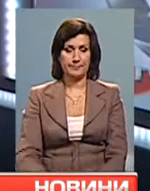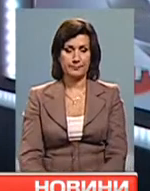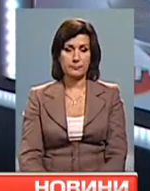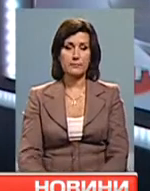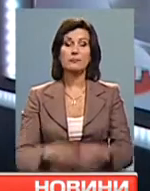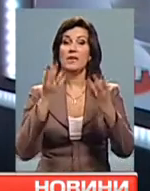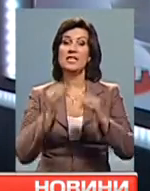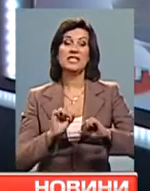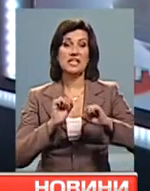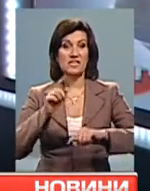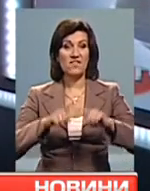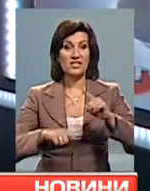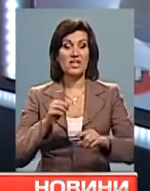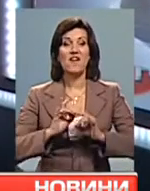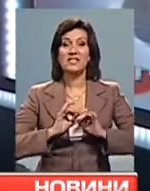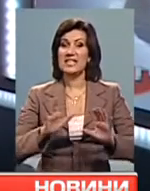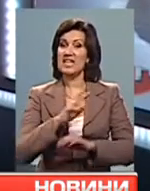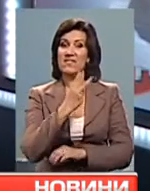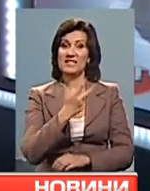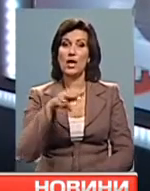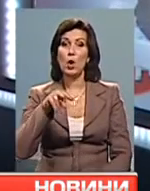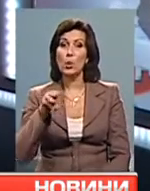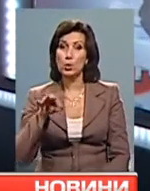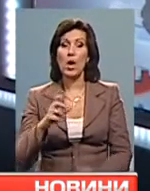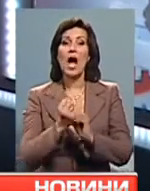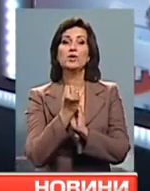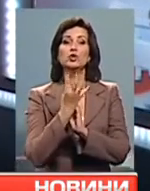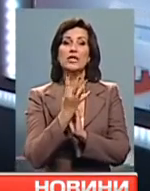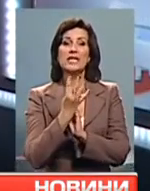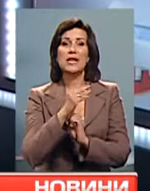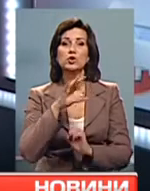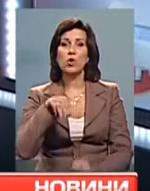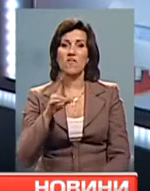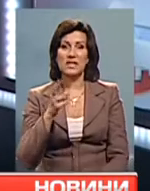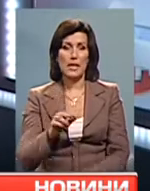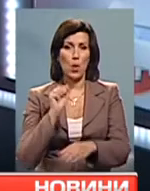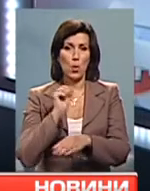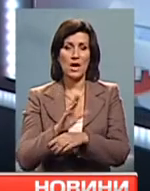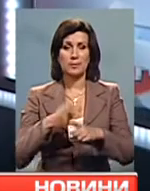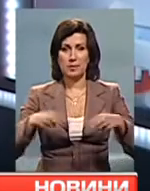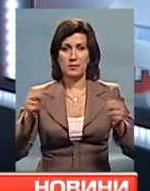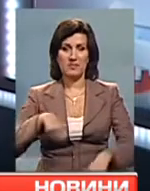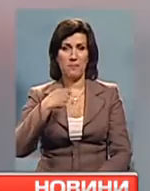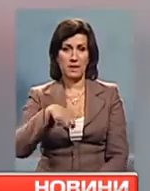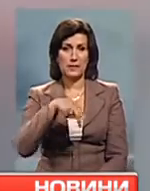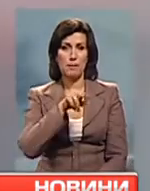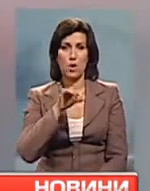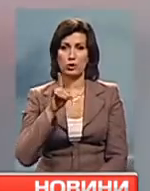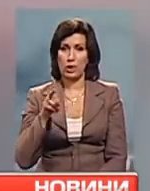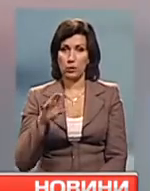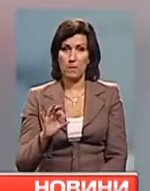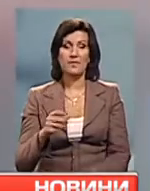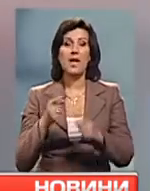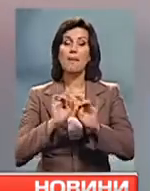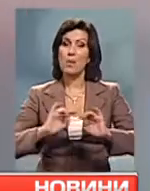День захисника вітчизни відзначатимуть не 23 лютого, а 14 жовтня. Указ про це підписав президент Петро Порошенко.